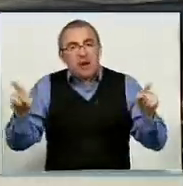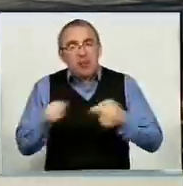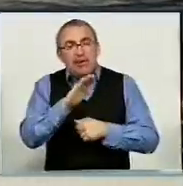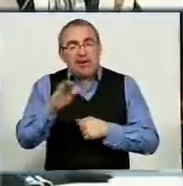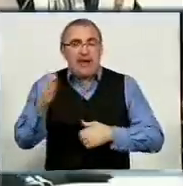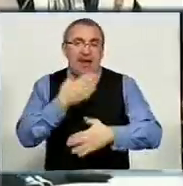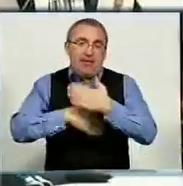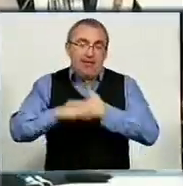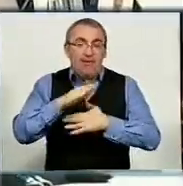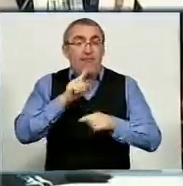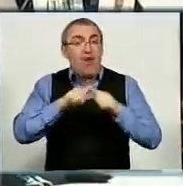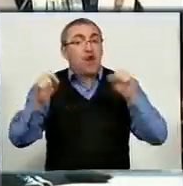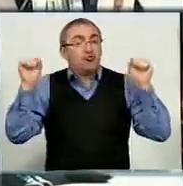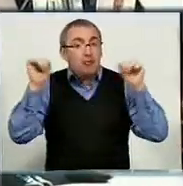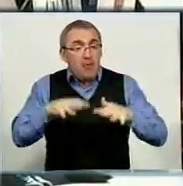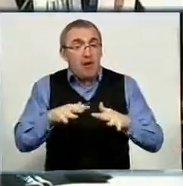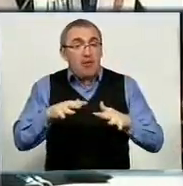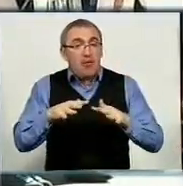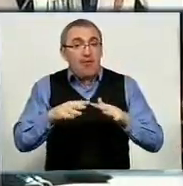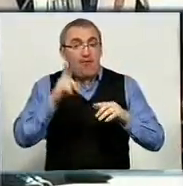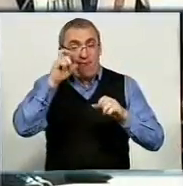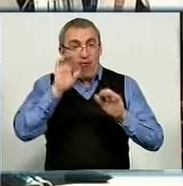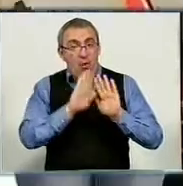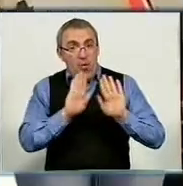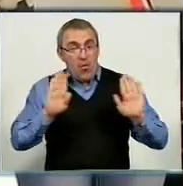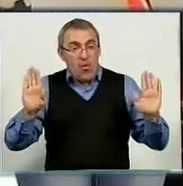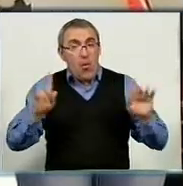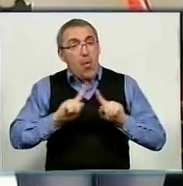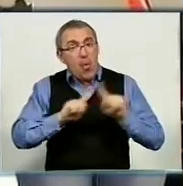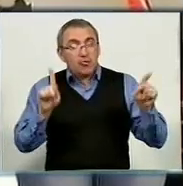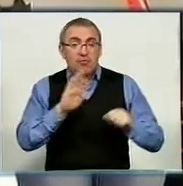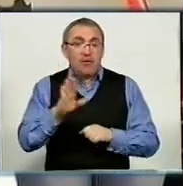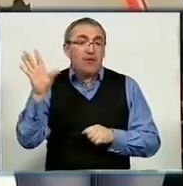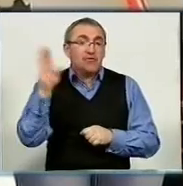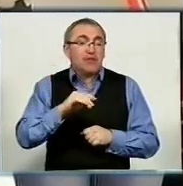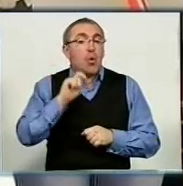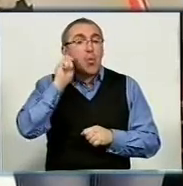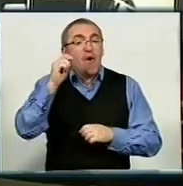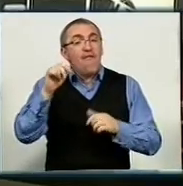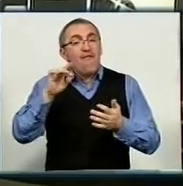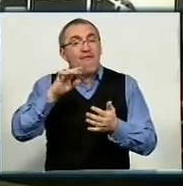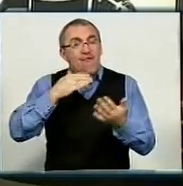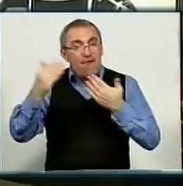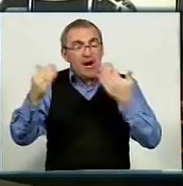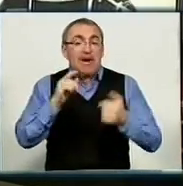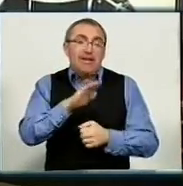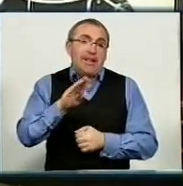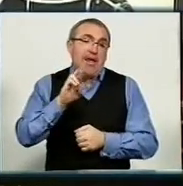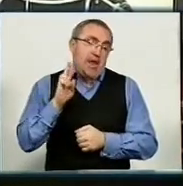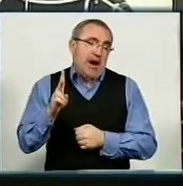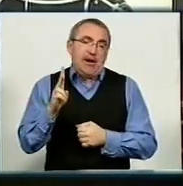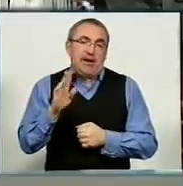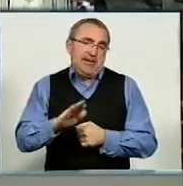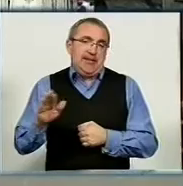Завершили ж акцію флешмобом, під час якого розгорнули фотографії особливих дітей всеукраїнської виставки «Діти як діти». Сергій